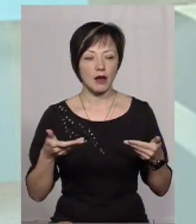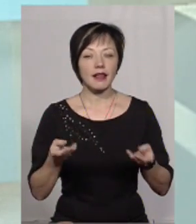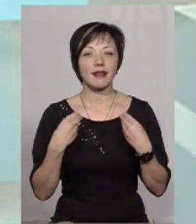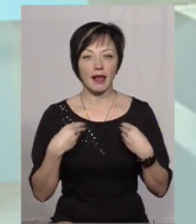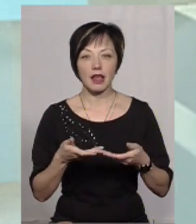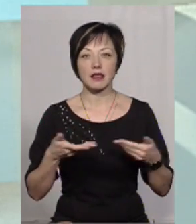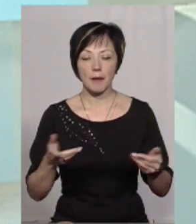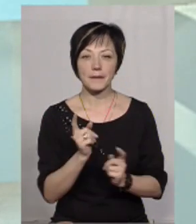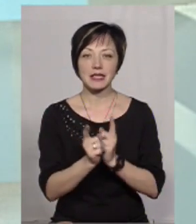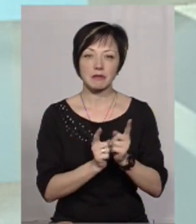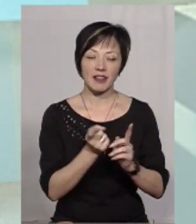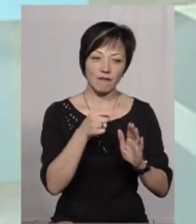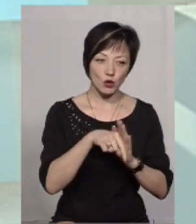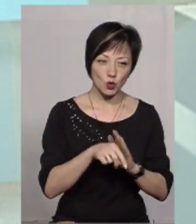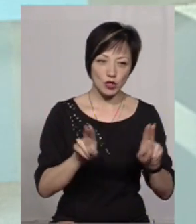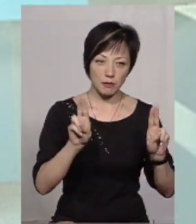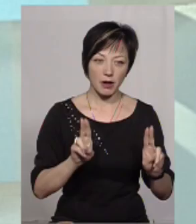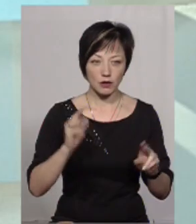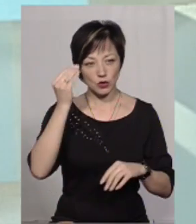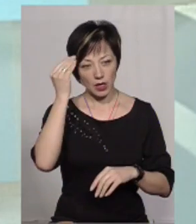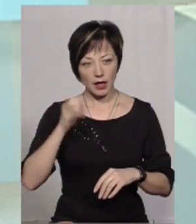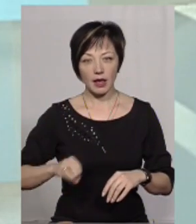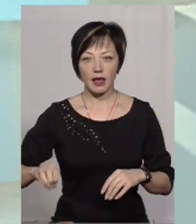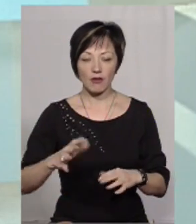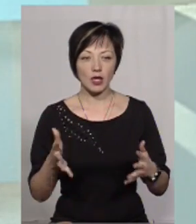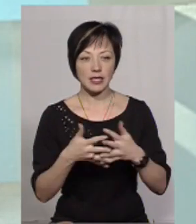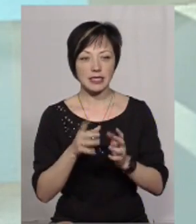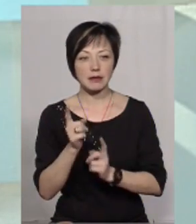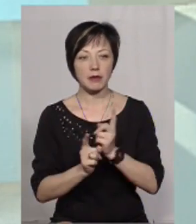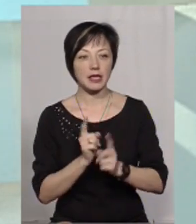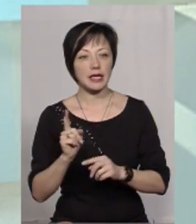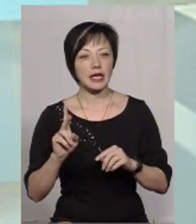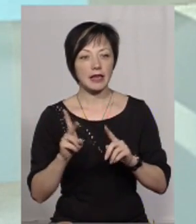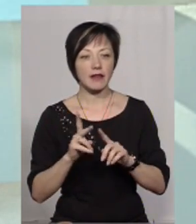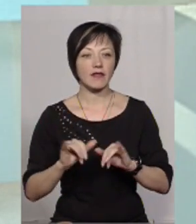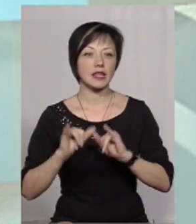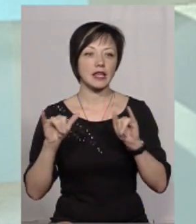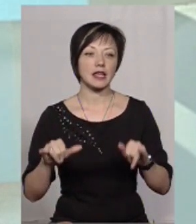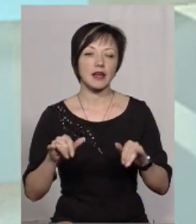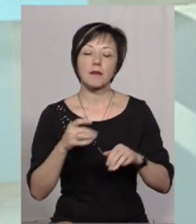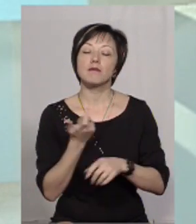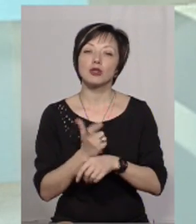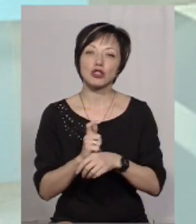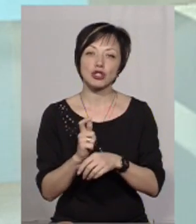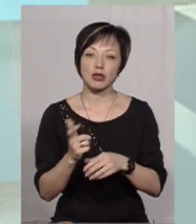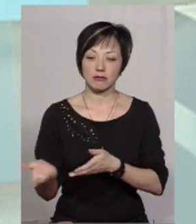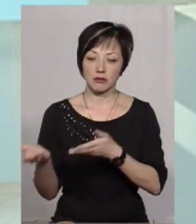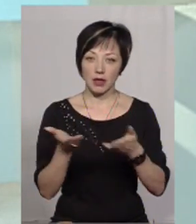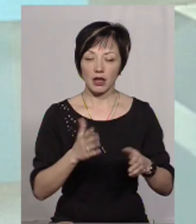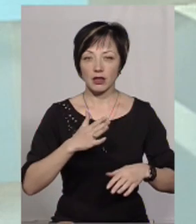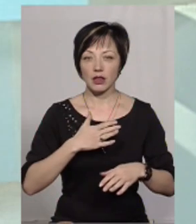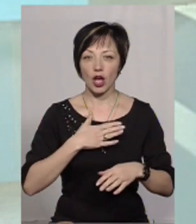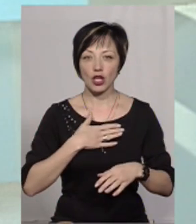зміна як і внутрішніх правил з точки зору євроінтеграційних змін і відкритість, більша відкритість для наших